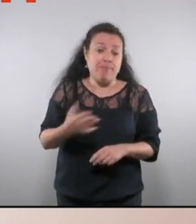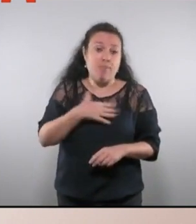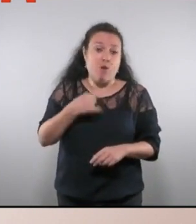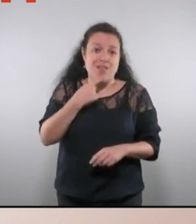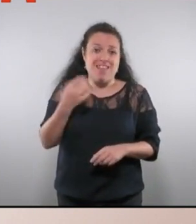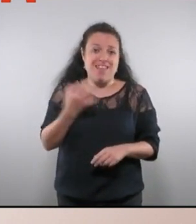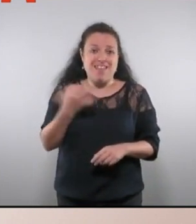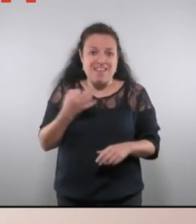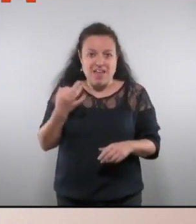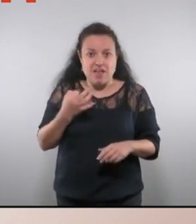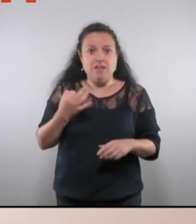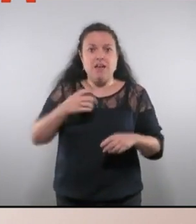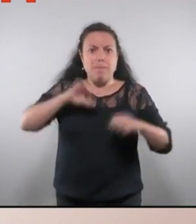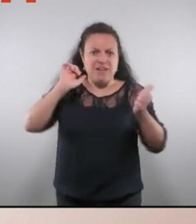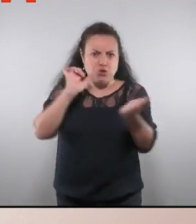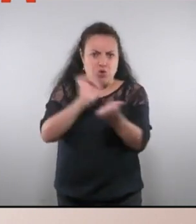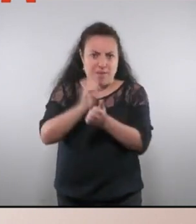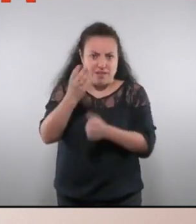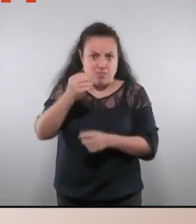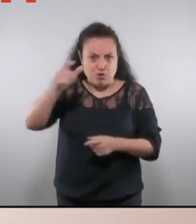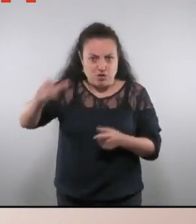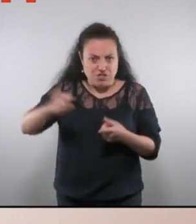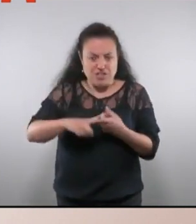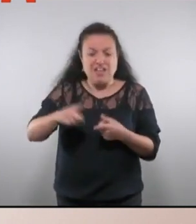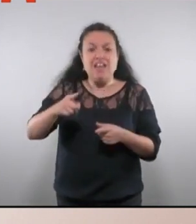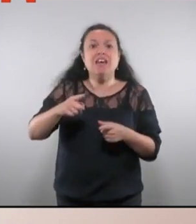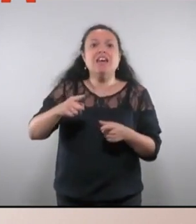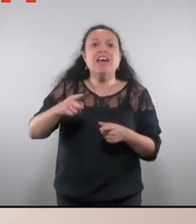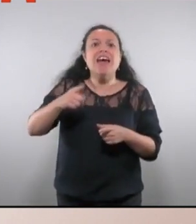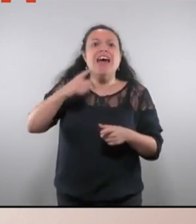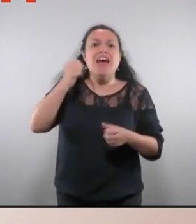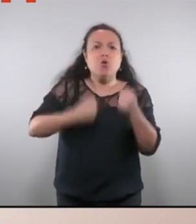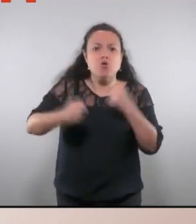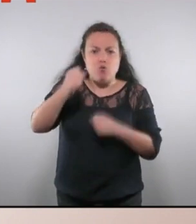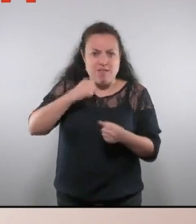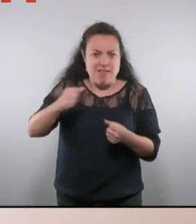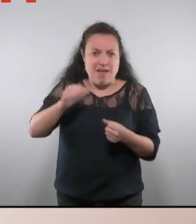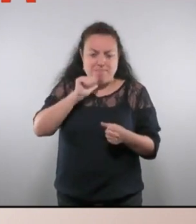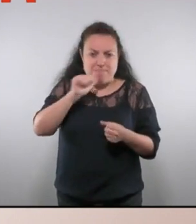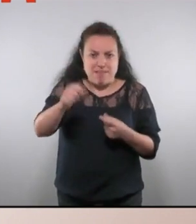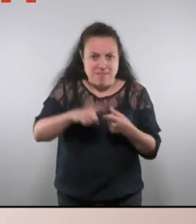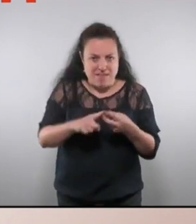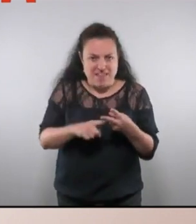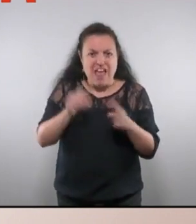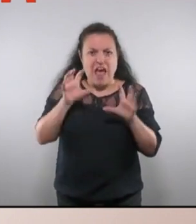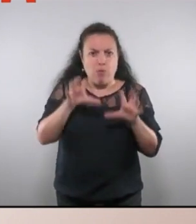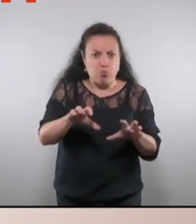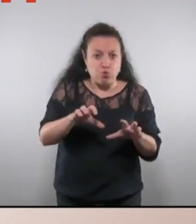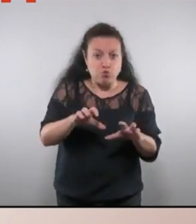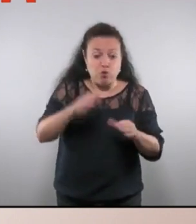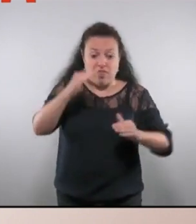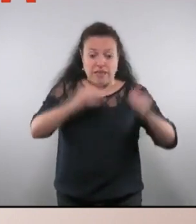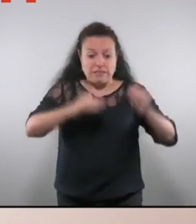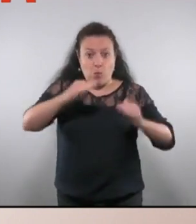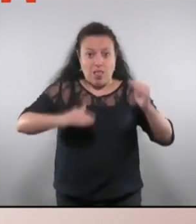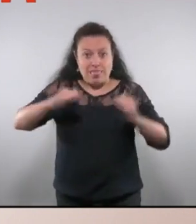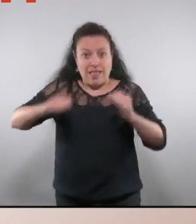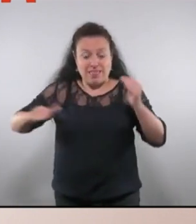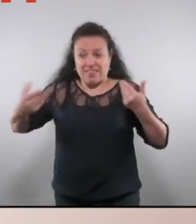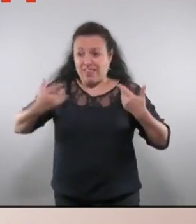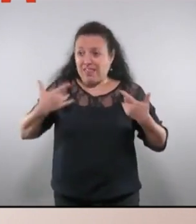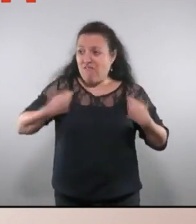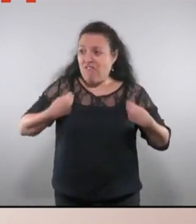en elevats nivells d'empresonament, d'explotació econòmica i d'abús, fruit d'aquest sistema desigual en el que vivim.